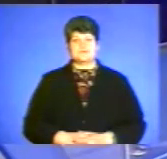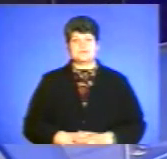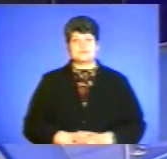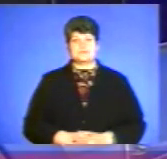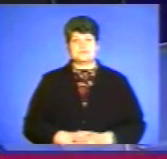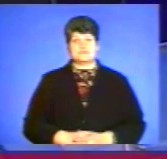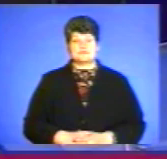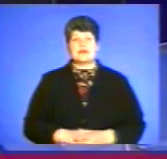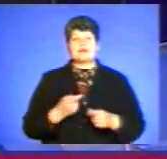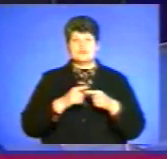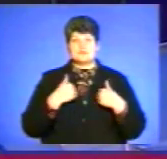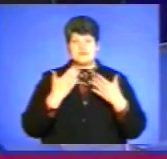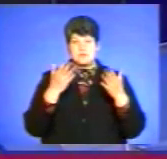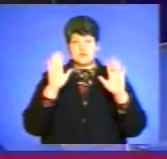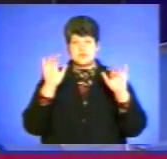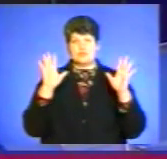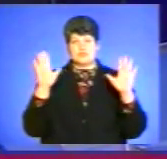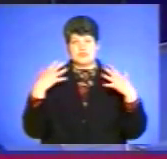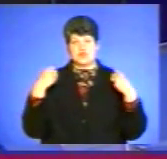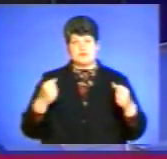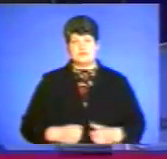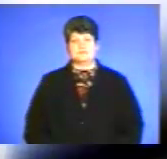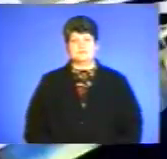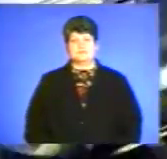На цьому я з вами прощаюся. Будьте здорові!